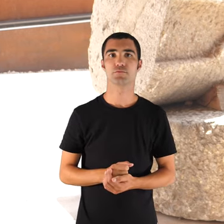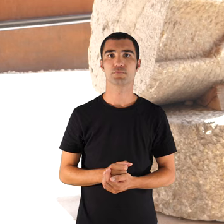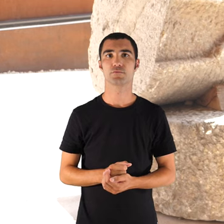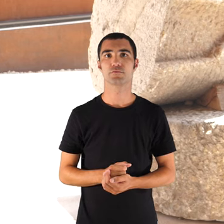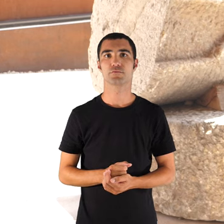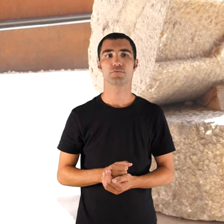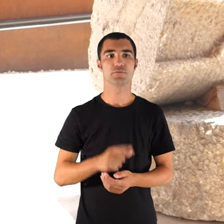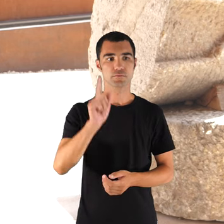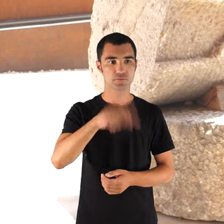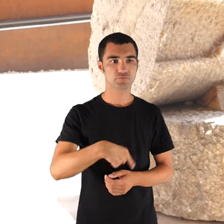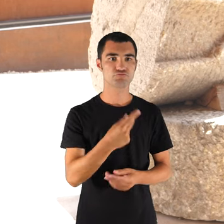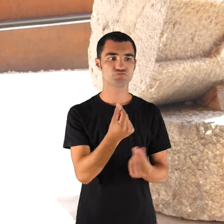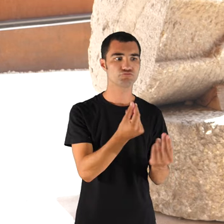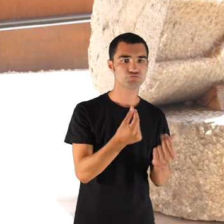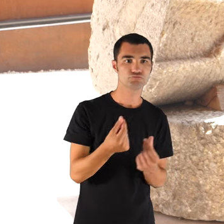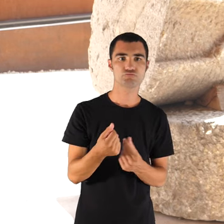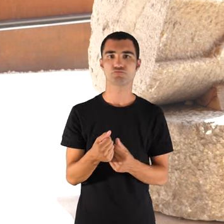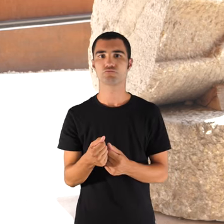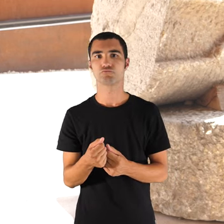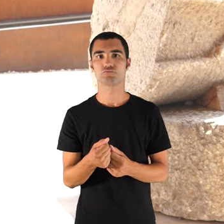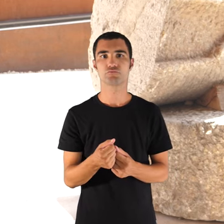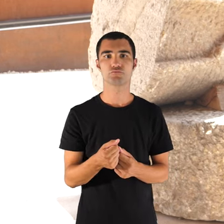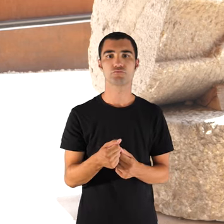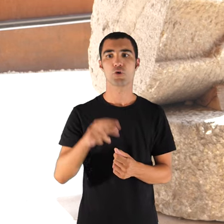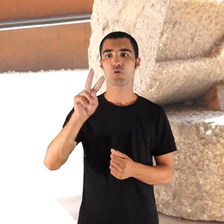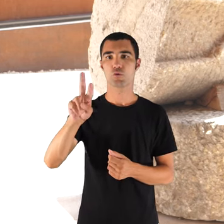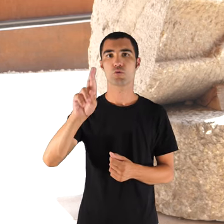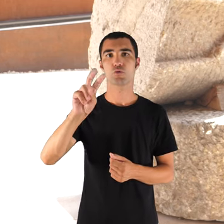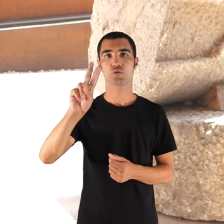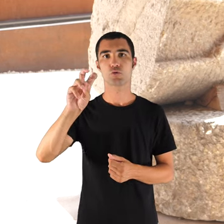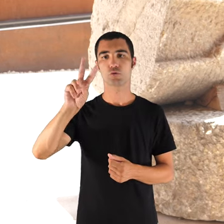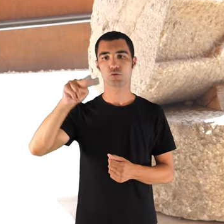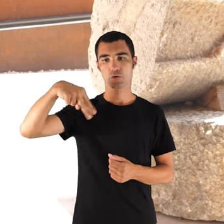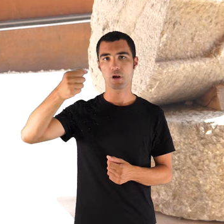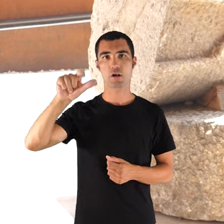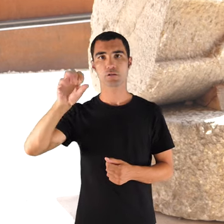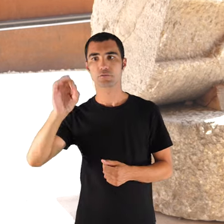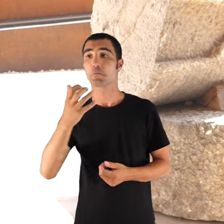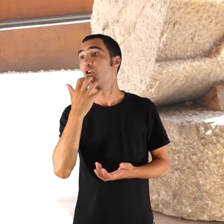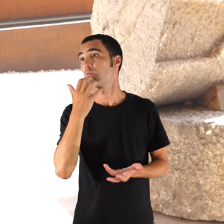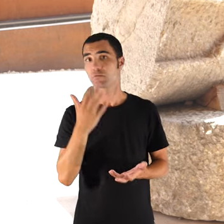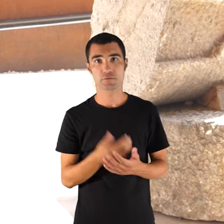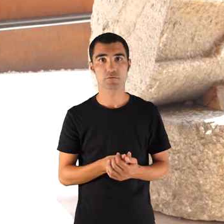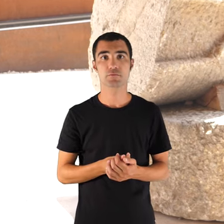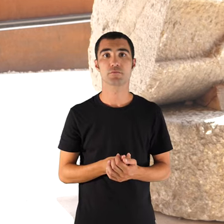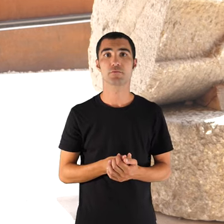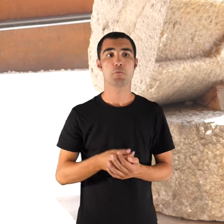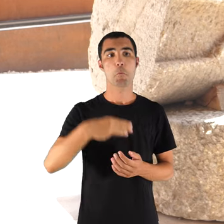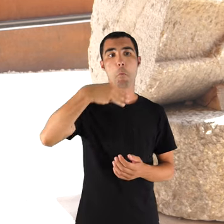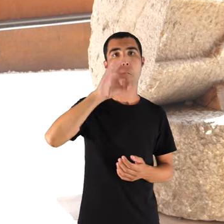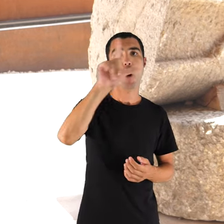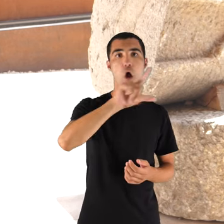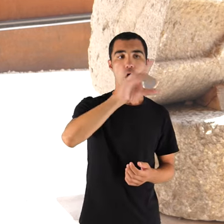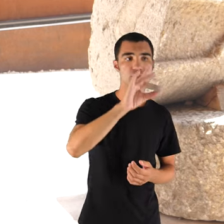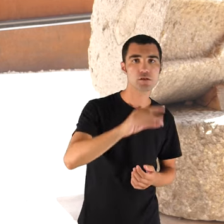Tenia més valor els jornals, per exemple, que els molts o un